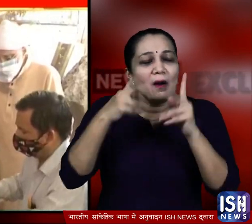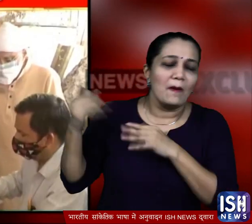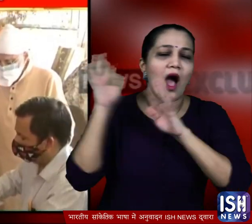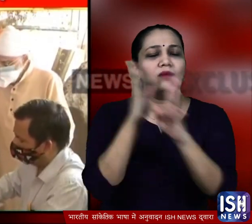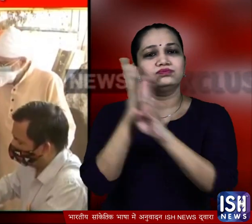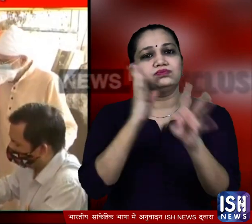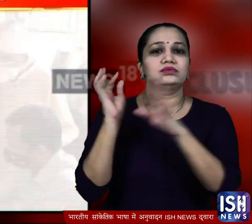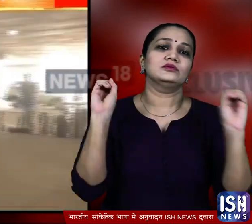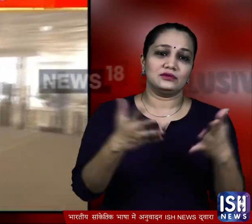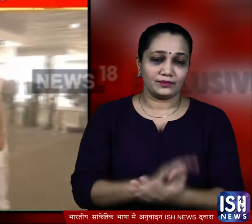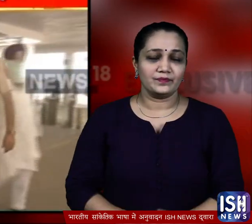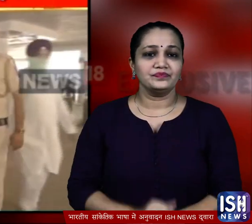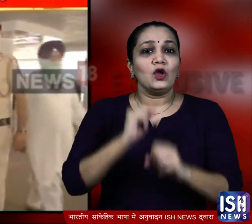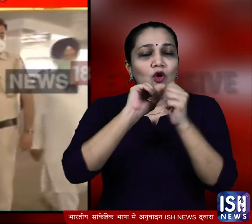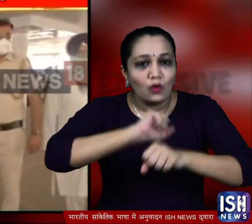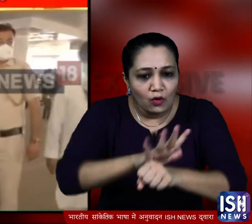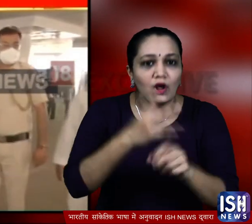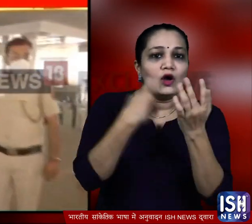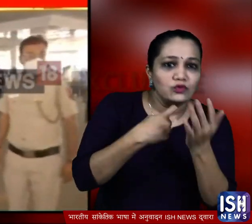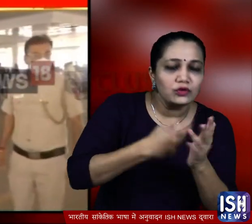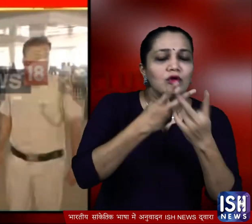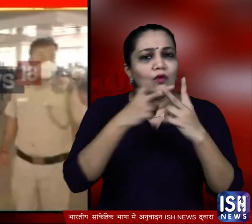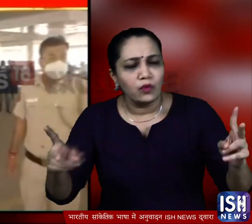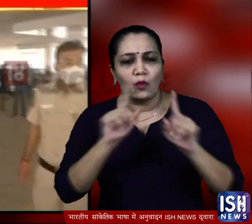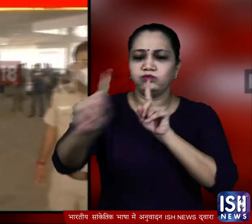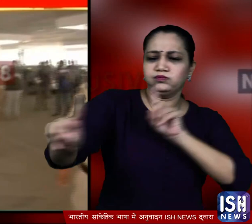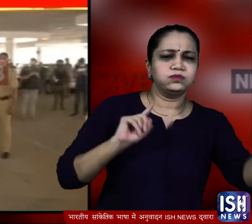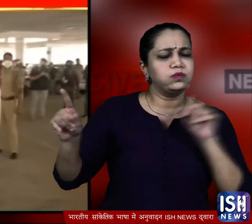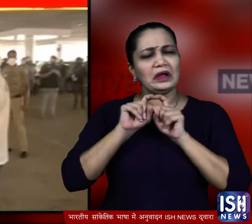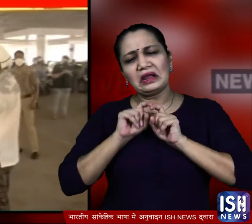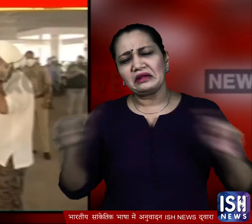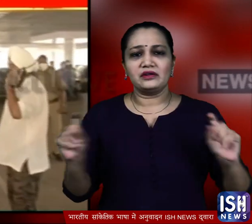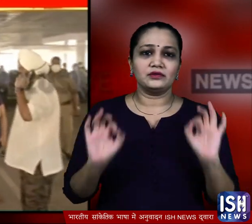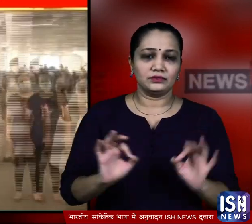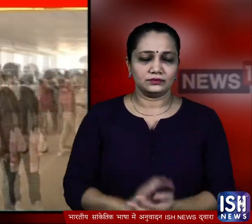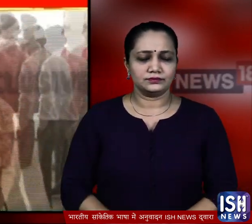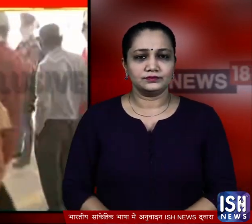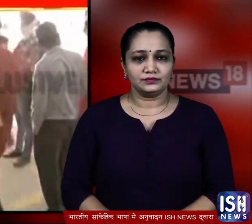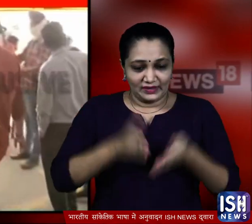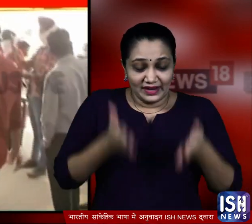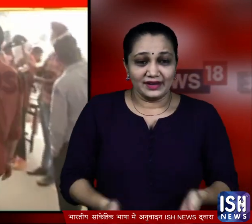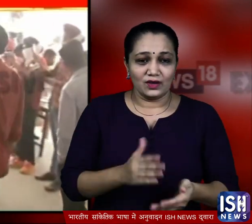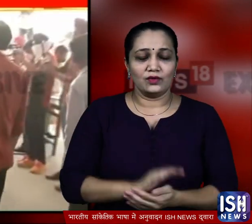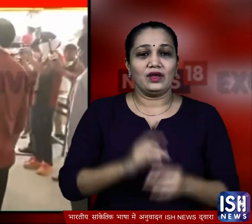पहुँचने वालों का सिलसिला शुरू हो गया लेकिन कोरोना के खतरे को देखते हुए यहां सोशल डिस्टिंसिंग का भी पूरा खयाल रखा गया